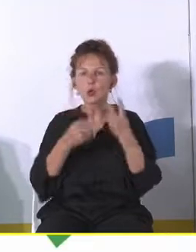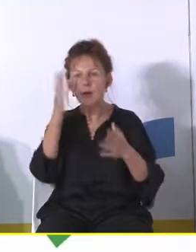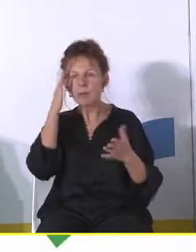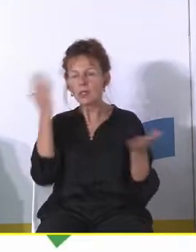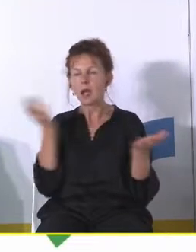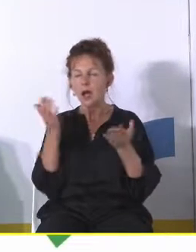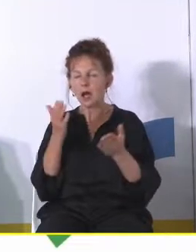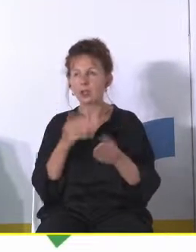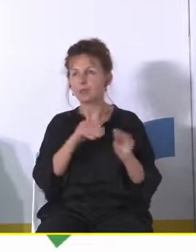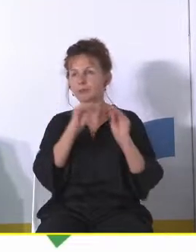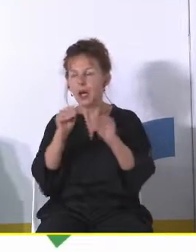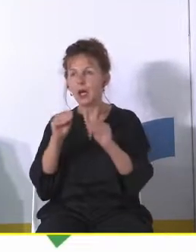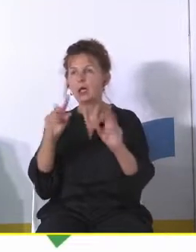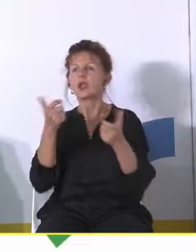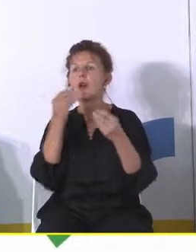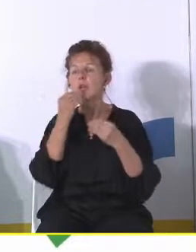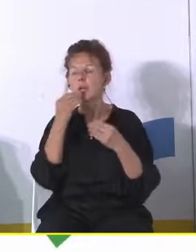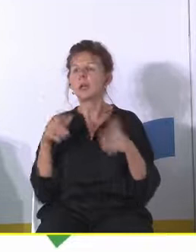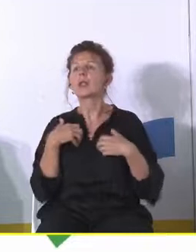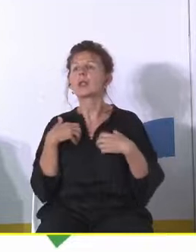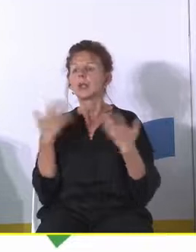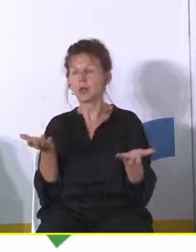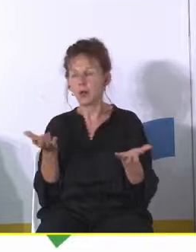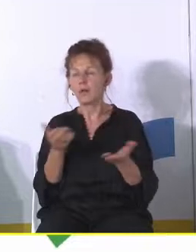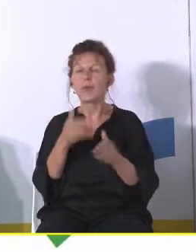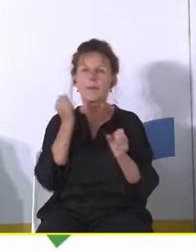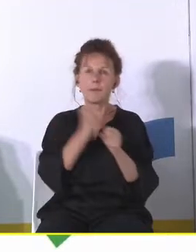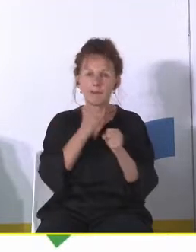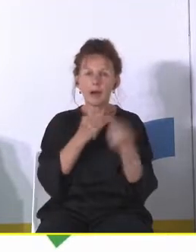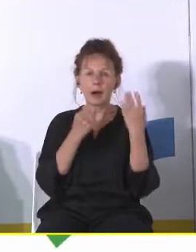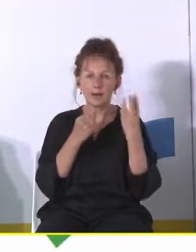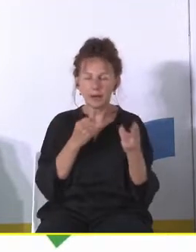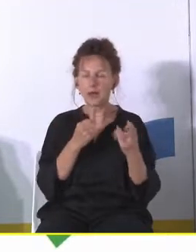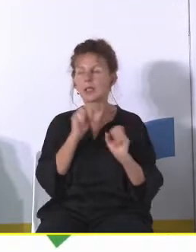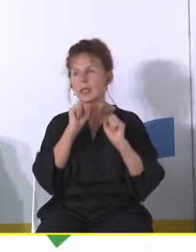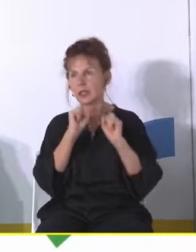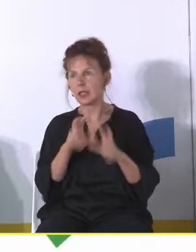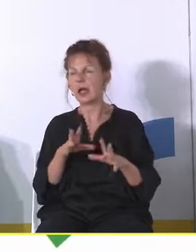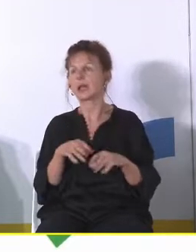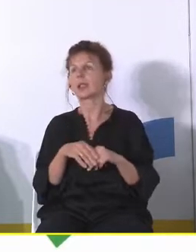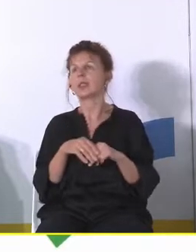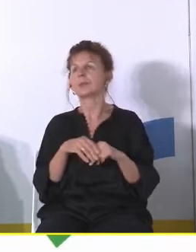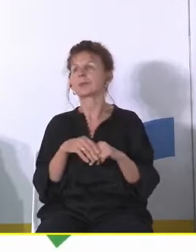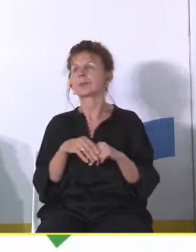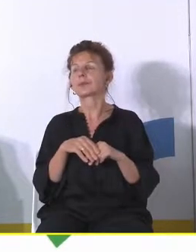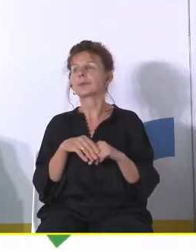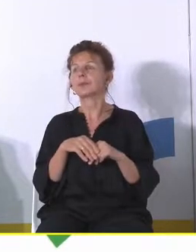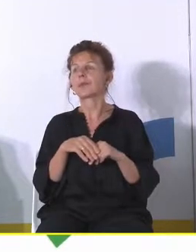zamieszkania no zastanawiają się z czego będę żył więc więc ta praca oczywiście to jest rzecz jak najbardziej